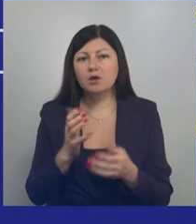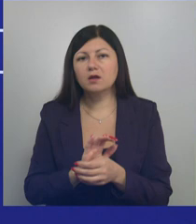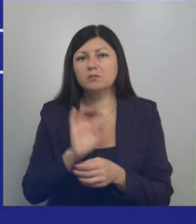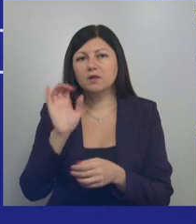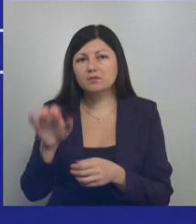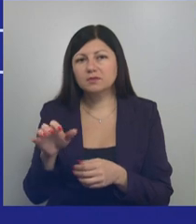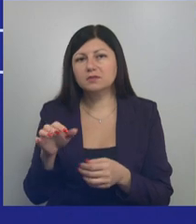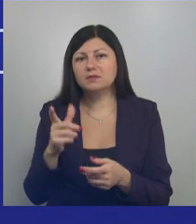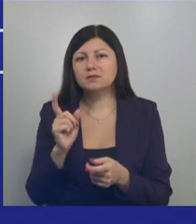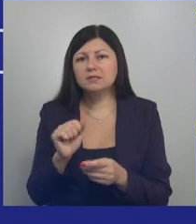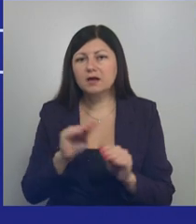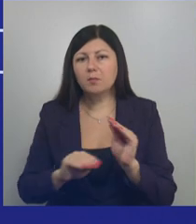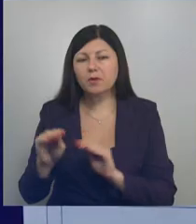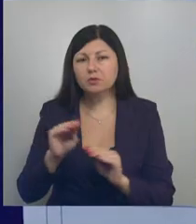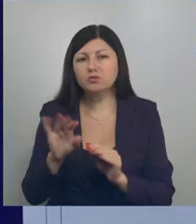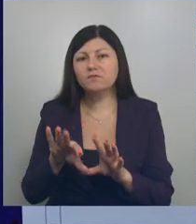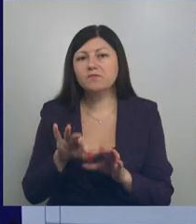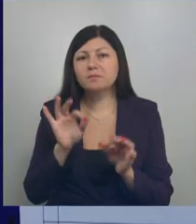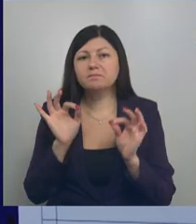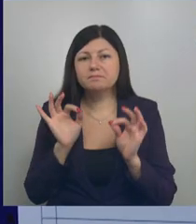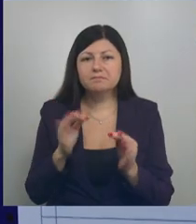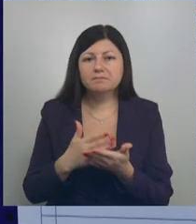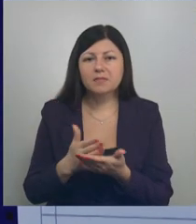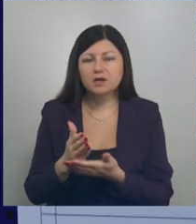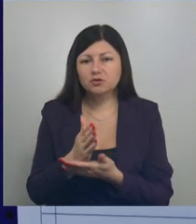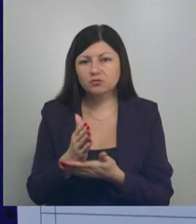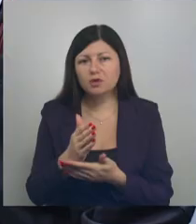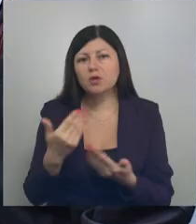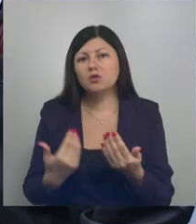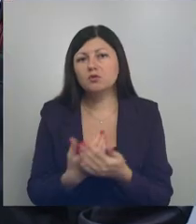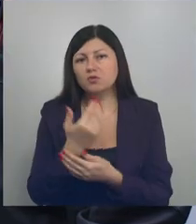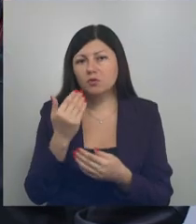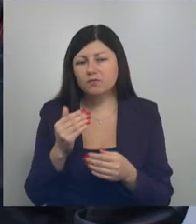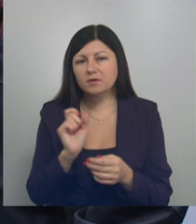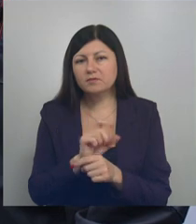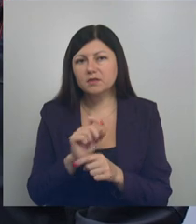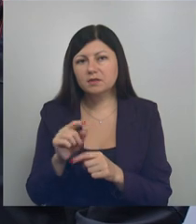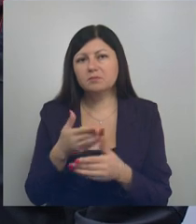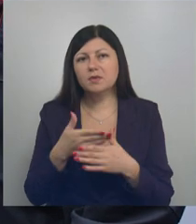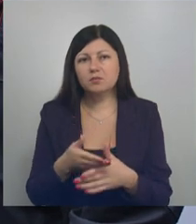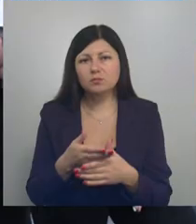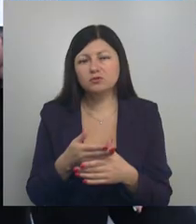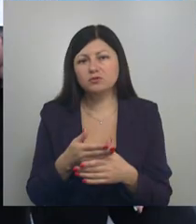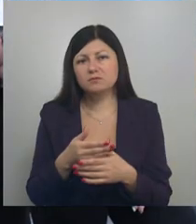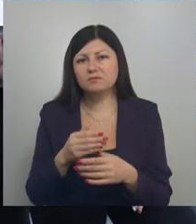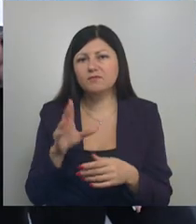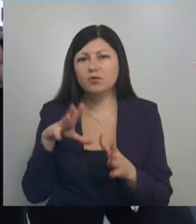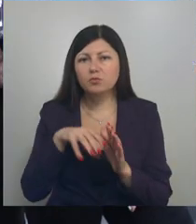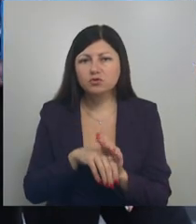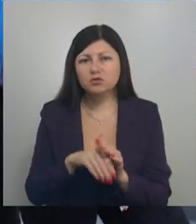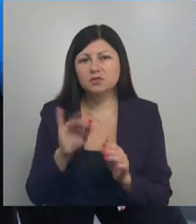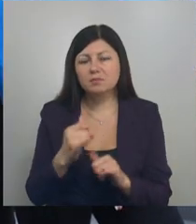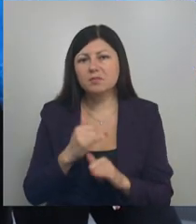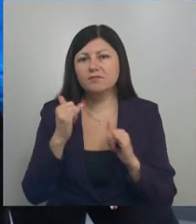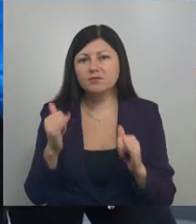и выбирает оптимальный маршрут. Новая фабрика поможет участникам национального проекта «Производительность труда» в том числе